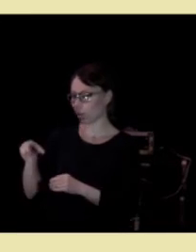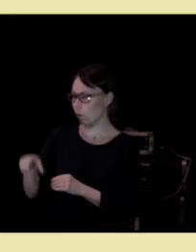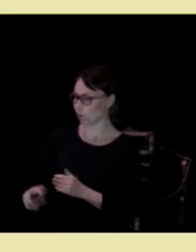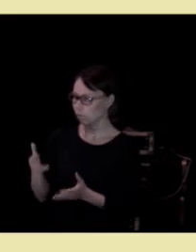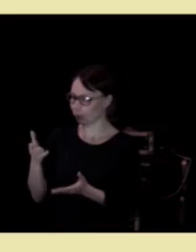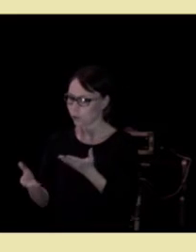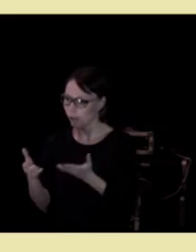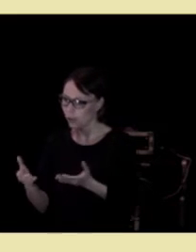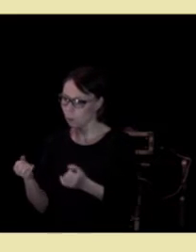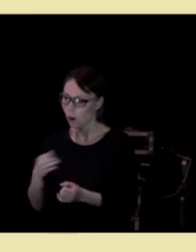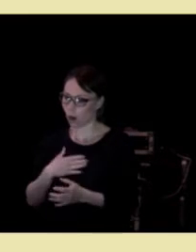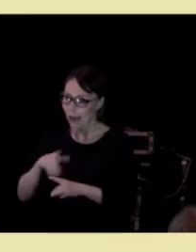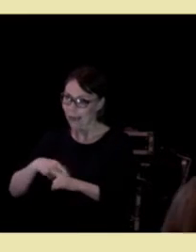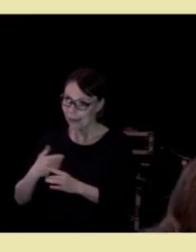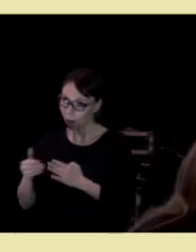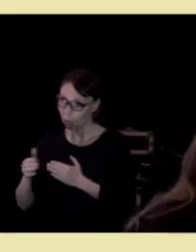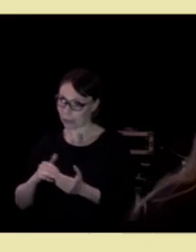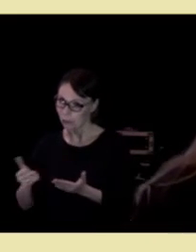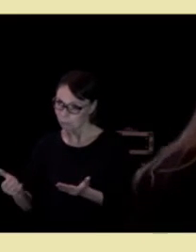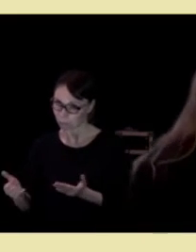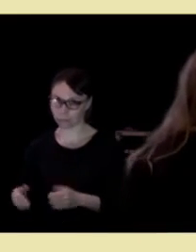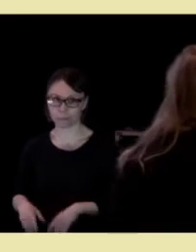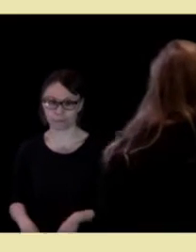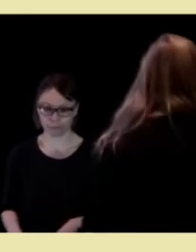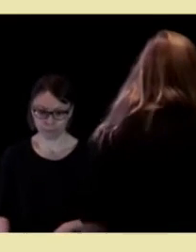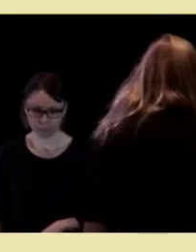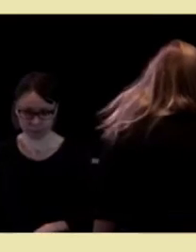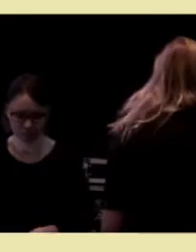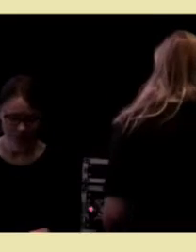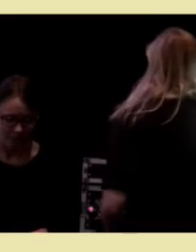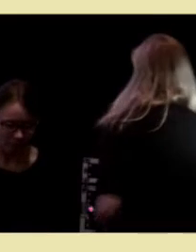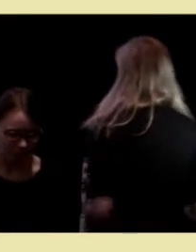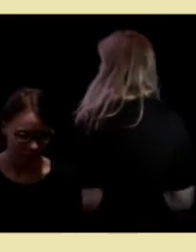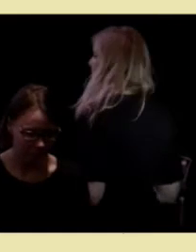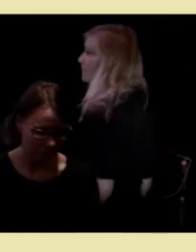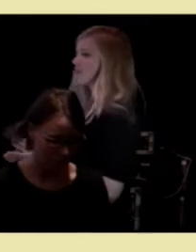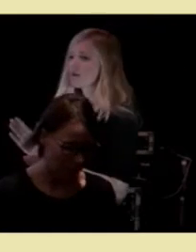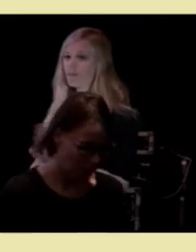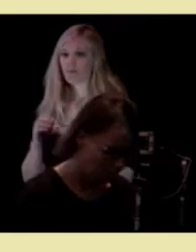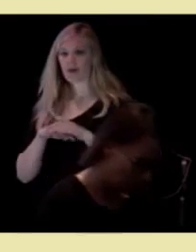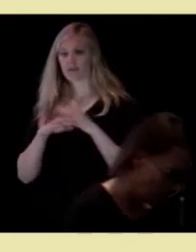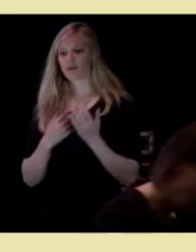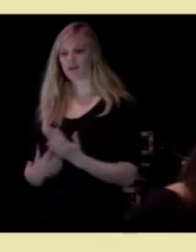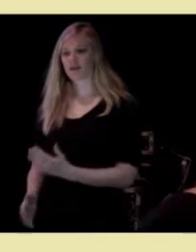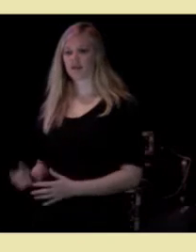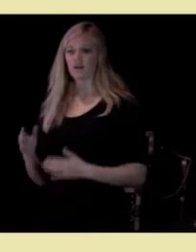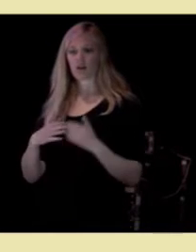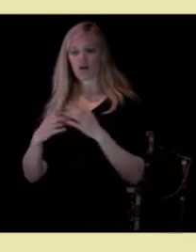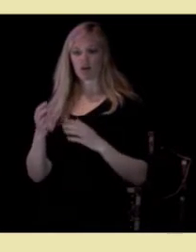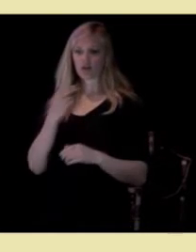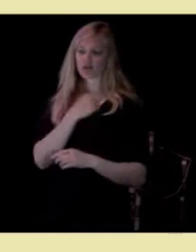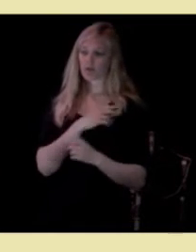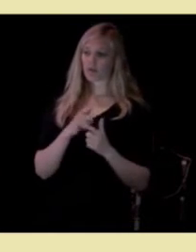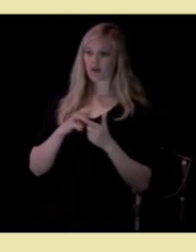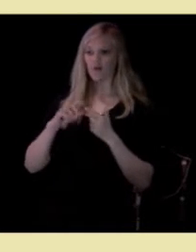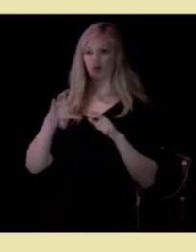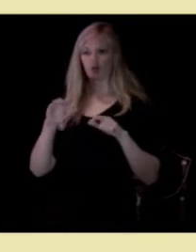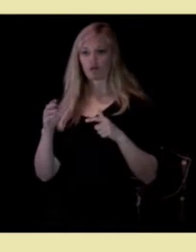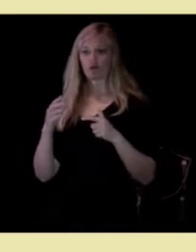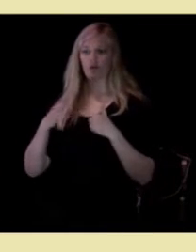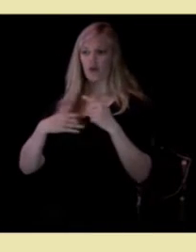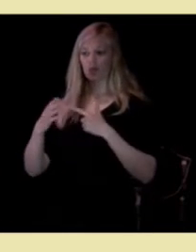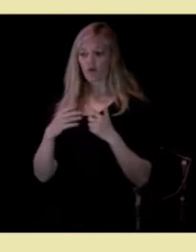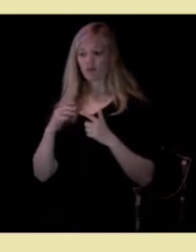rehabilitering. Samen med hjemmetjenesten lager sykepleier og fysioterapeut så er en